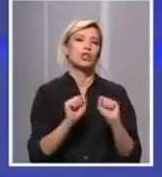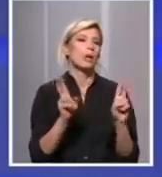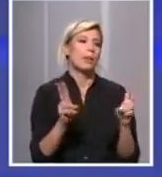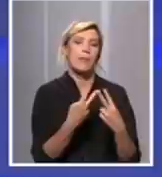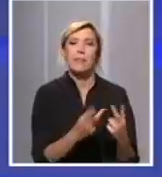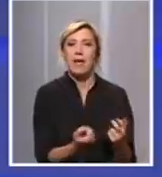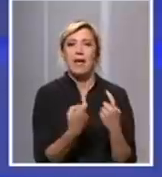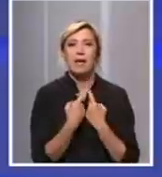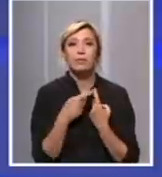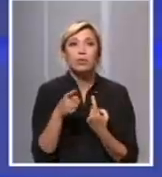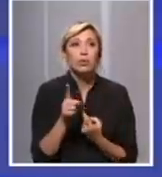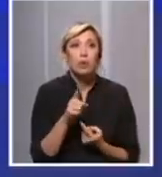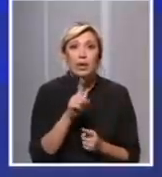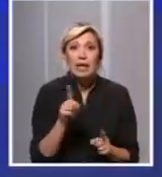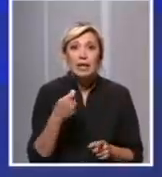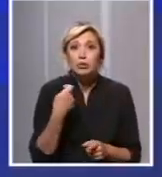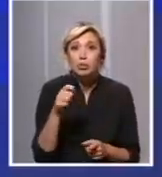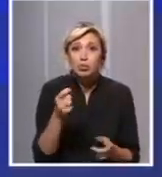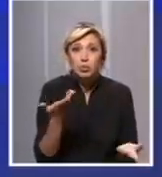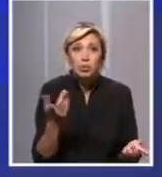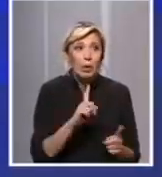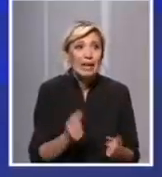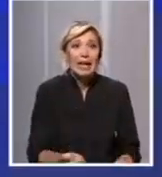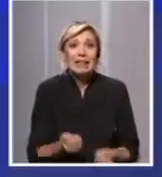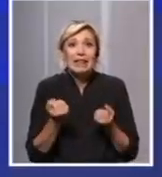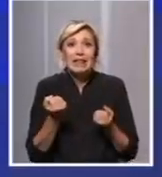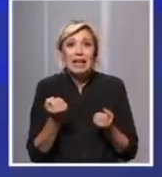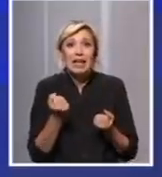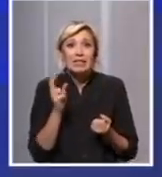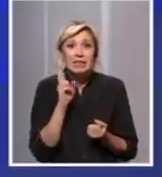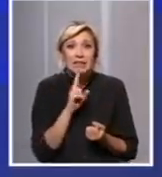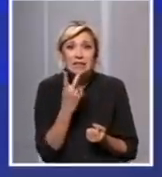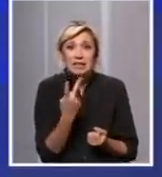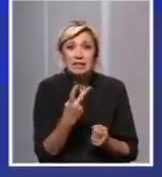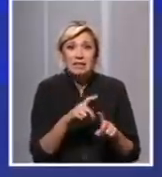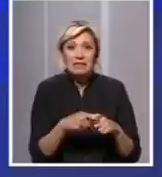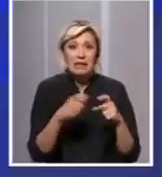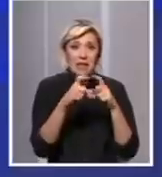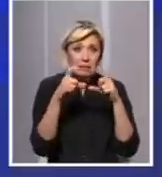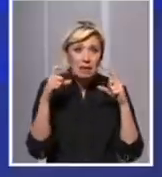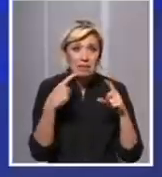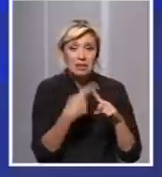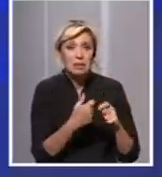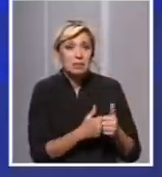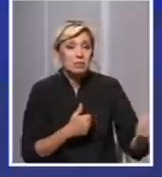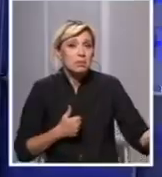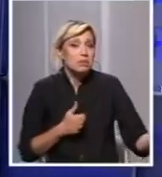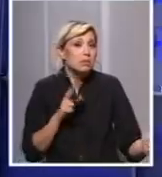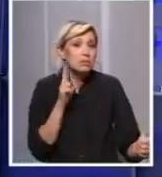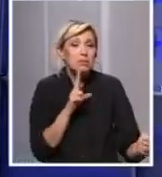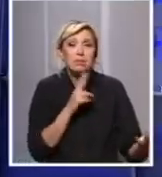skupo, nije ništa teško i nije ništa neostvarivo. Nekako, mnogi deo čovečanstva